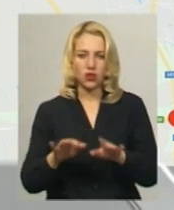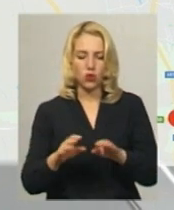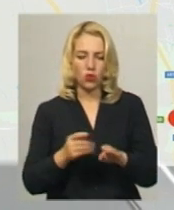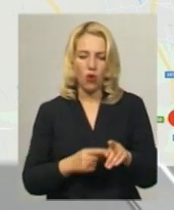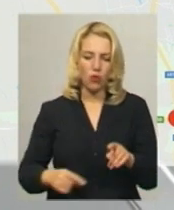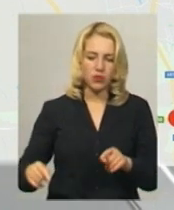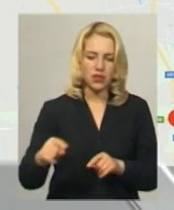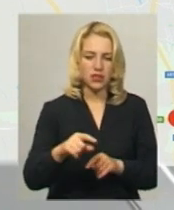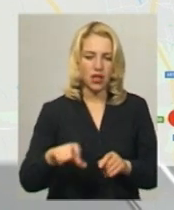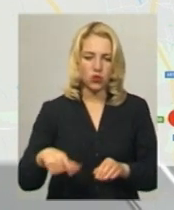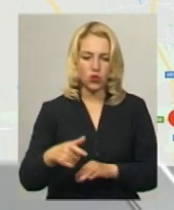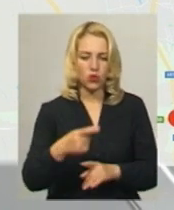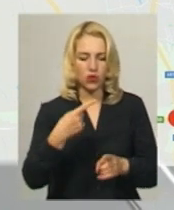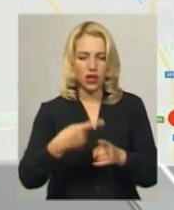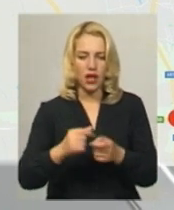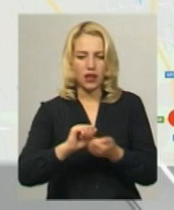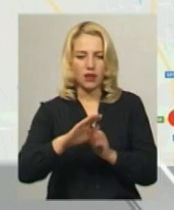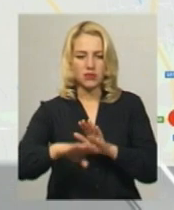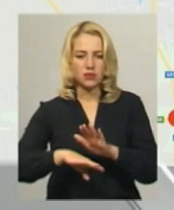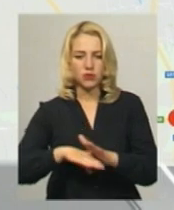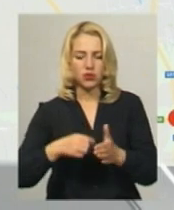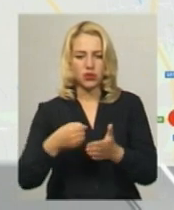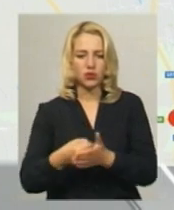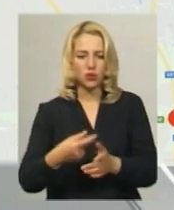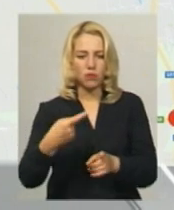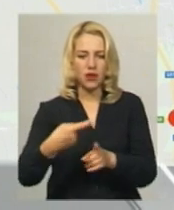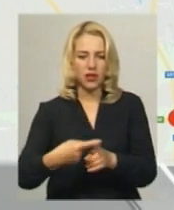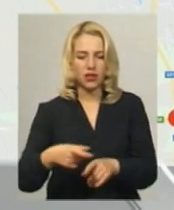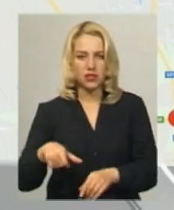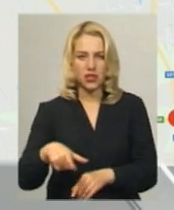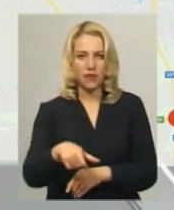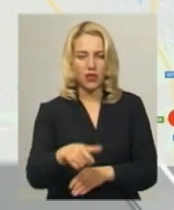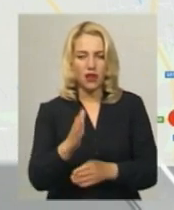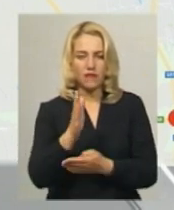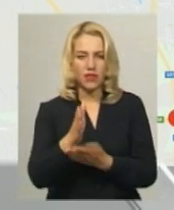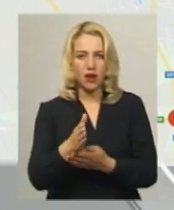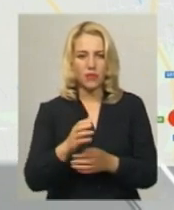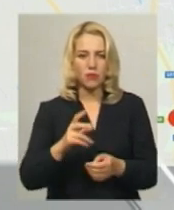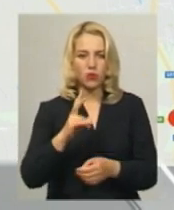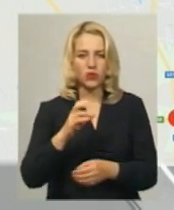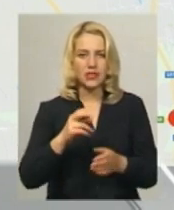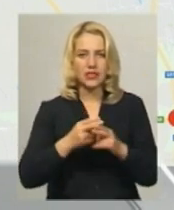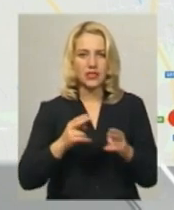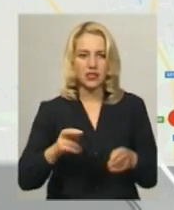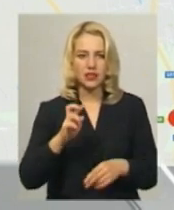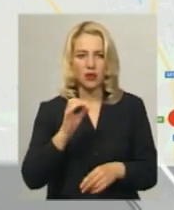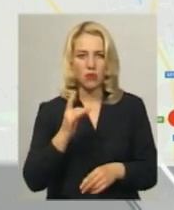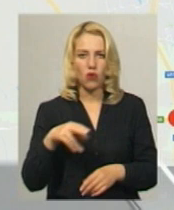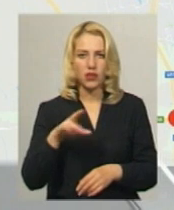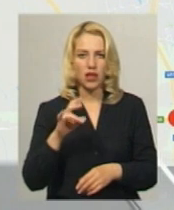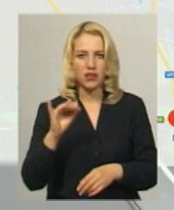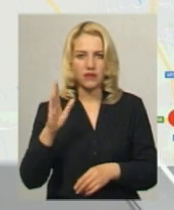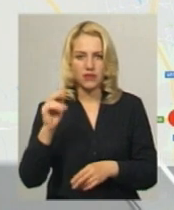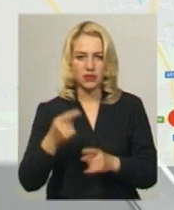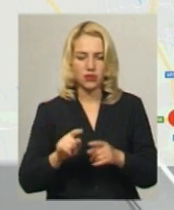перехрестя автошляху у напрямку Кам'янець-Подільського до перехрестя автошляху у напрямку станції Богданівці. Про це повідомила прес